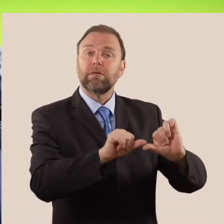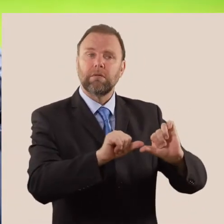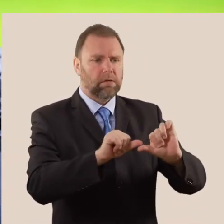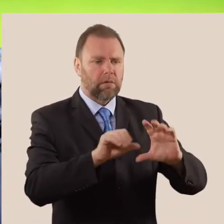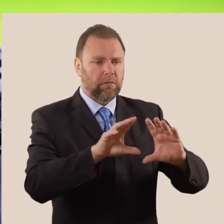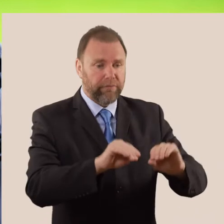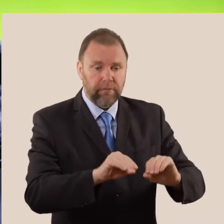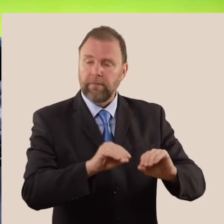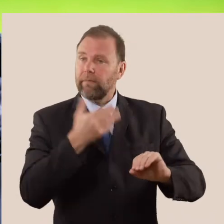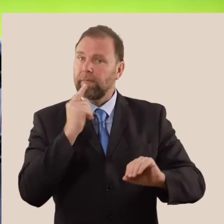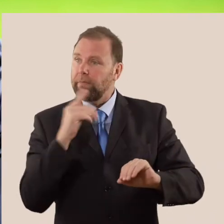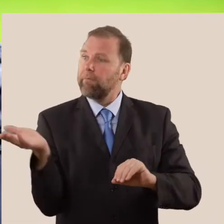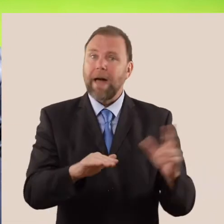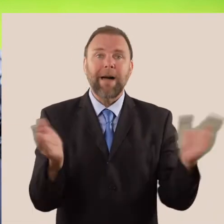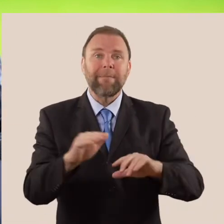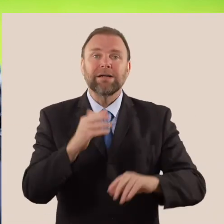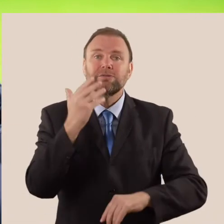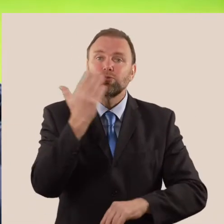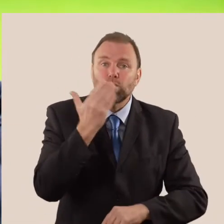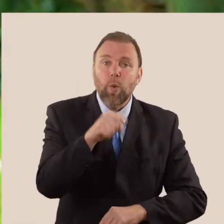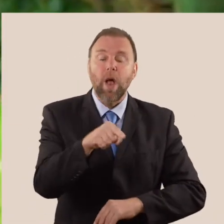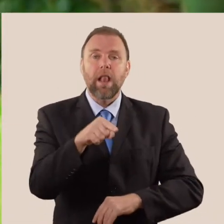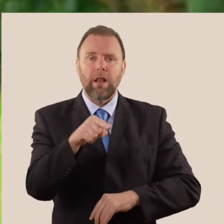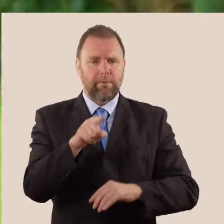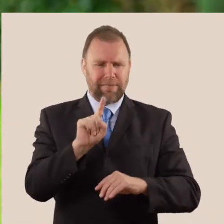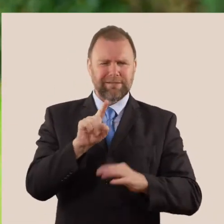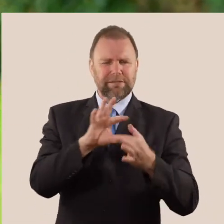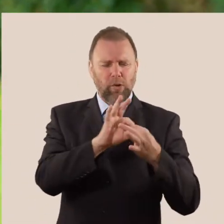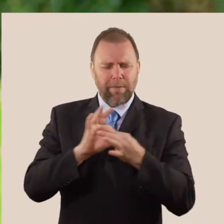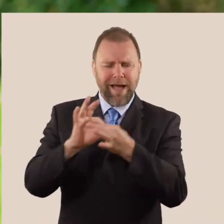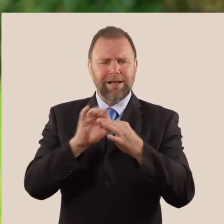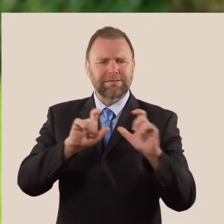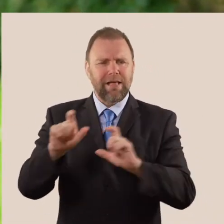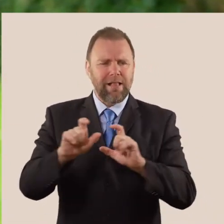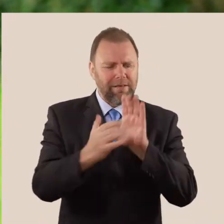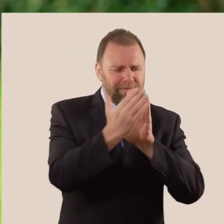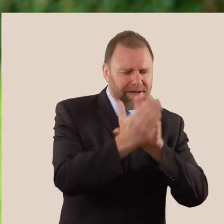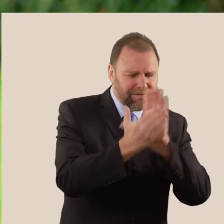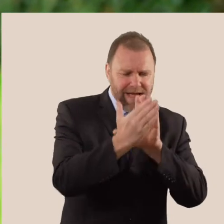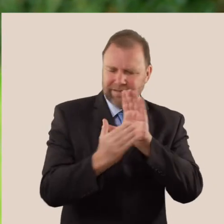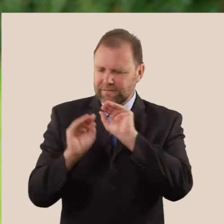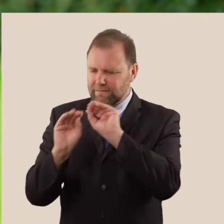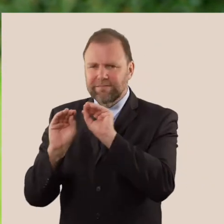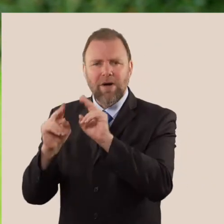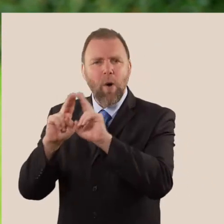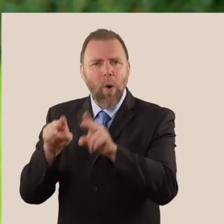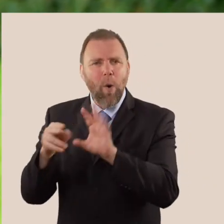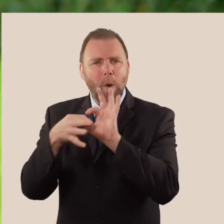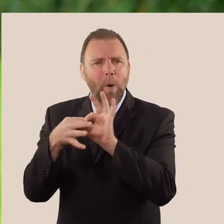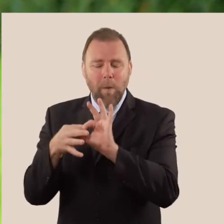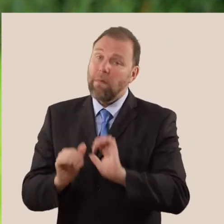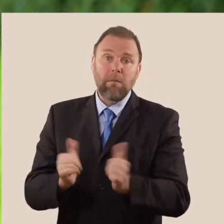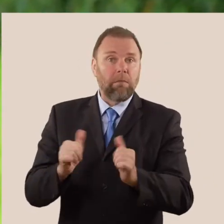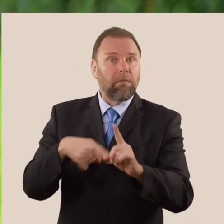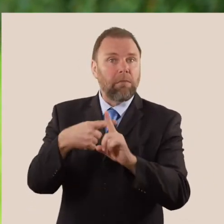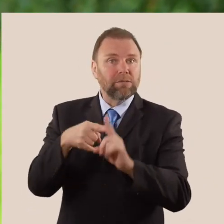pandemig yma orffen ac i ni fy nôl i ddysgu arferol, fe fydd defnydd o ddysgu cyfunol yn